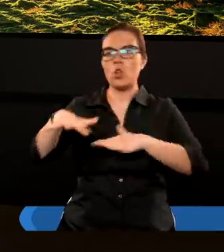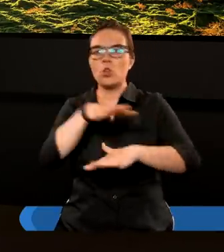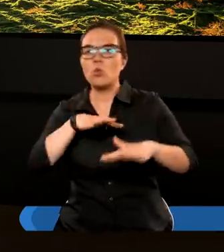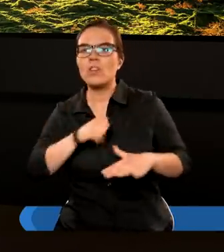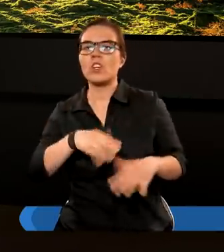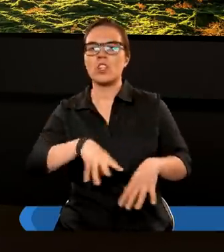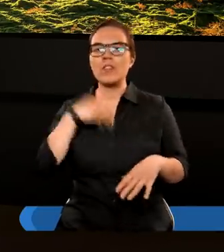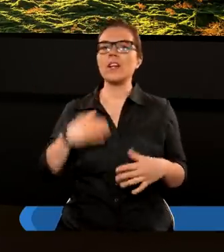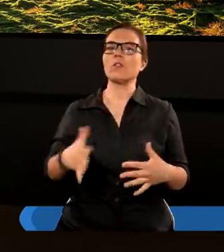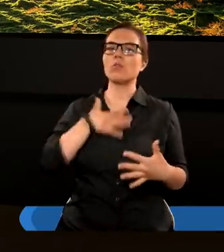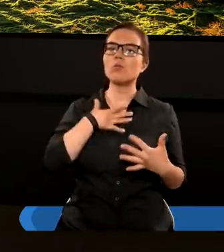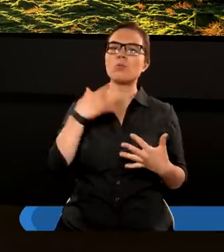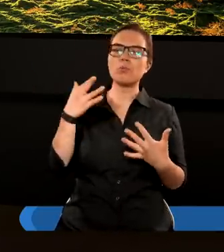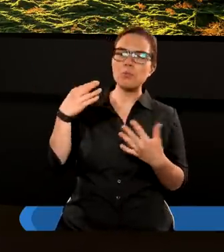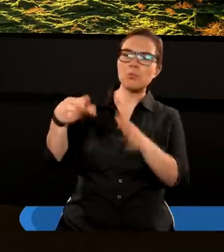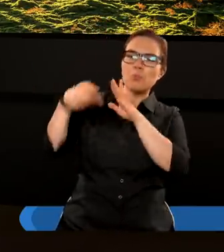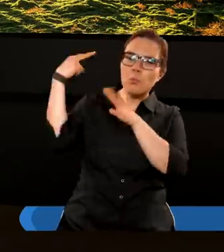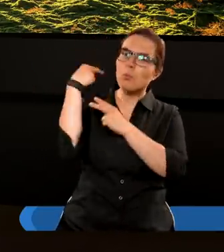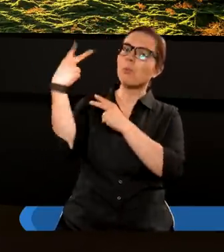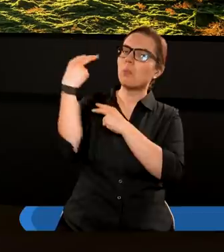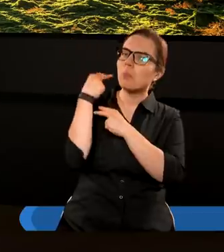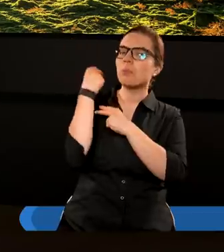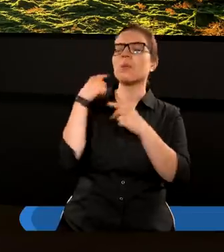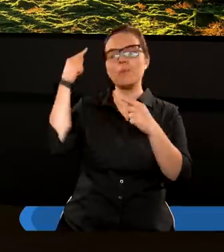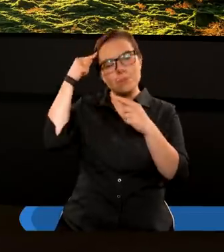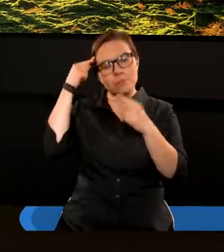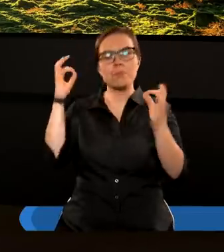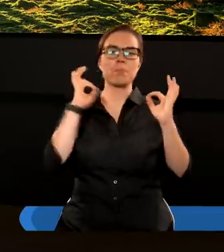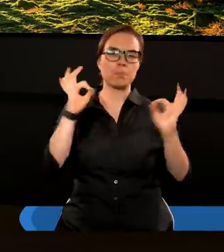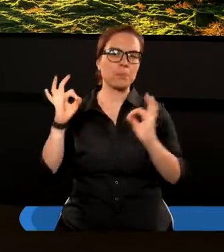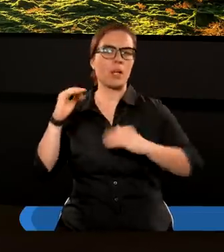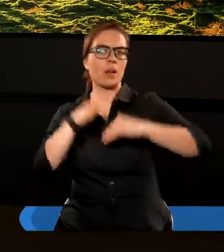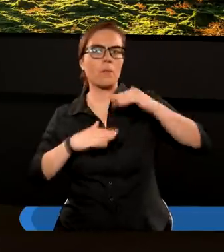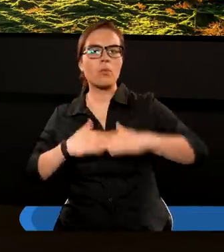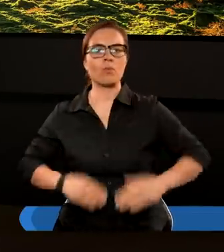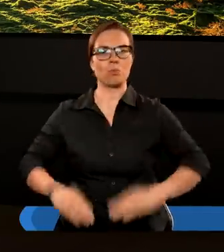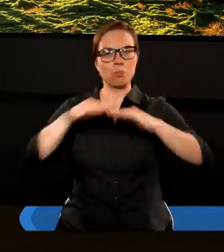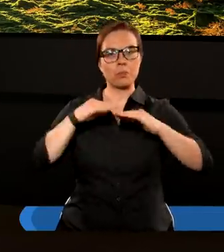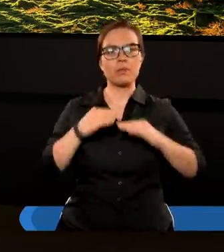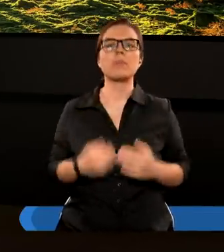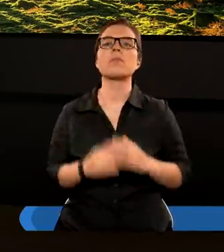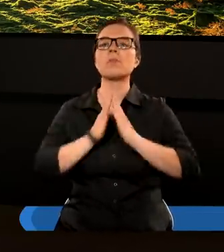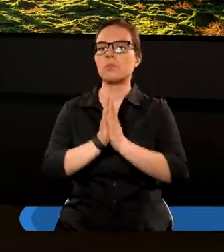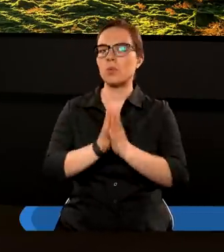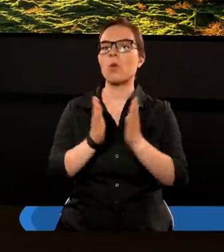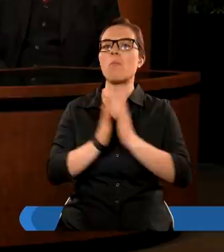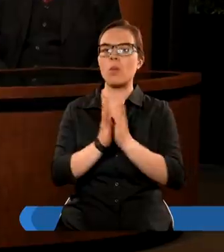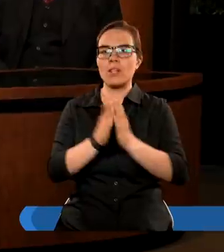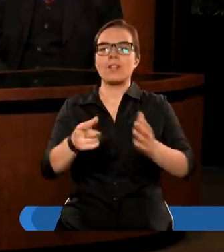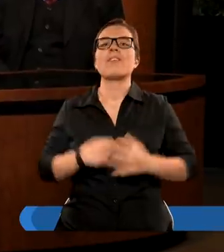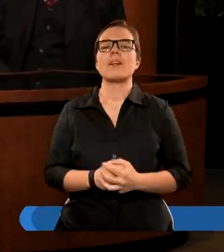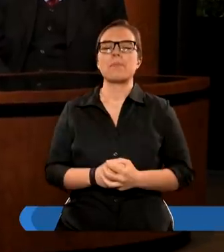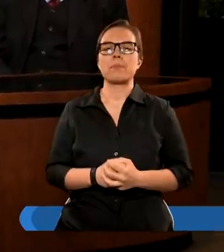podsuwał nam te najlepsze myśli, żebyśmy wszyscy byli zbudowani. I poproszę Magdzi do modlitwy.